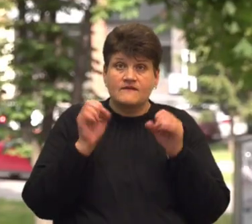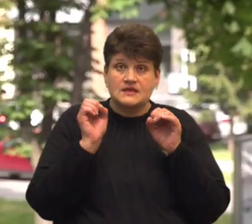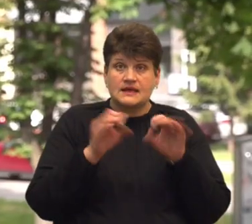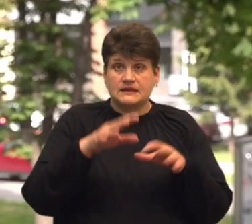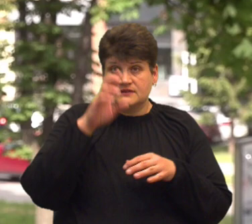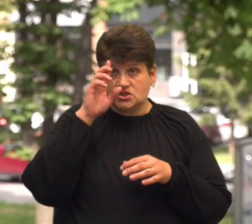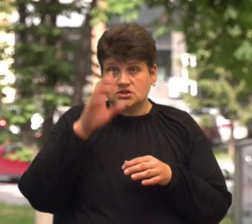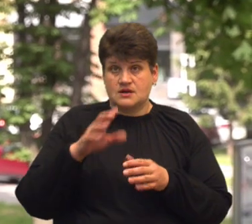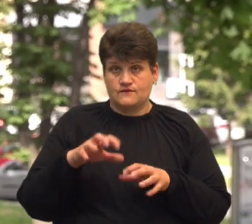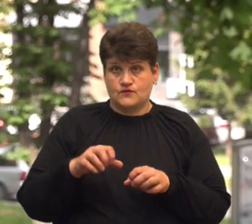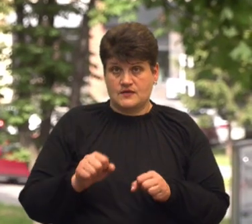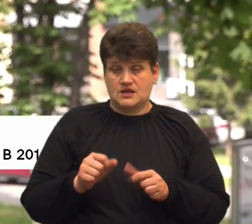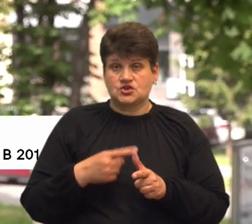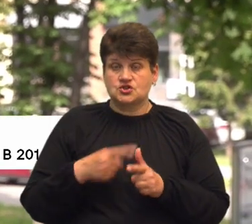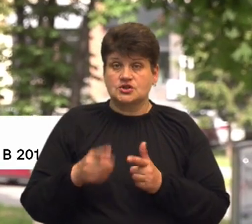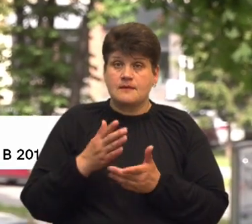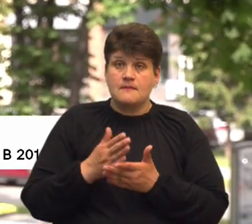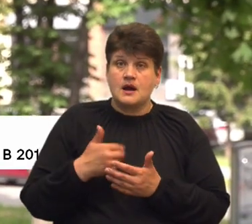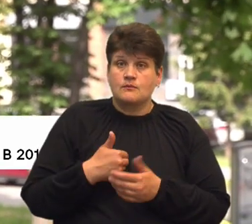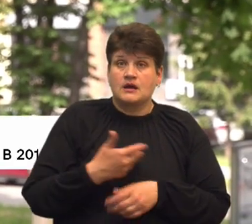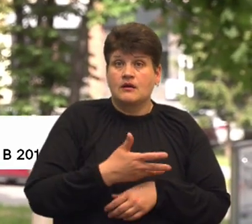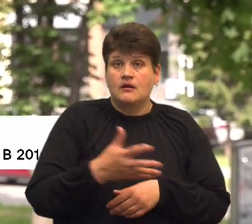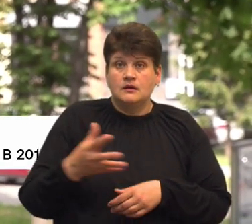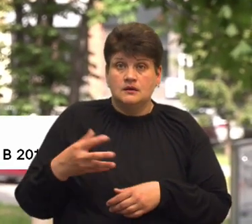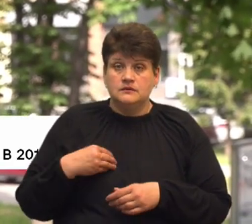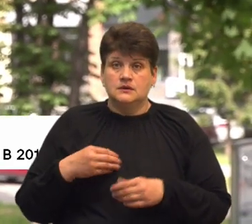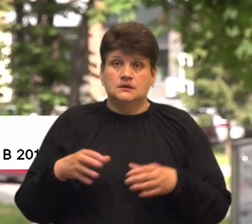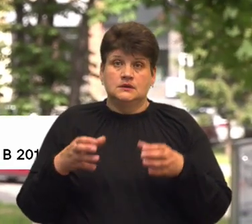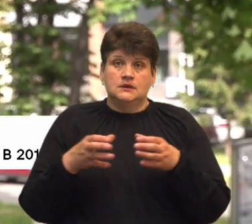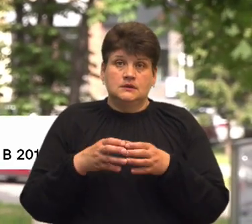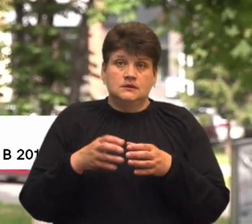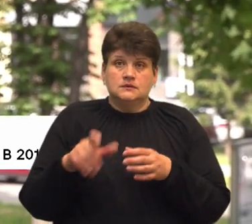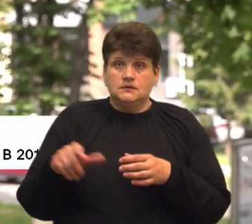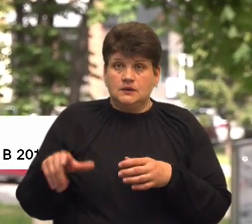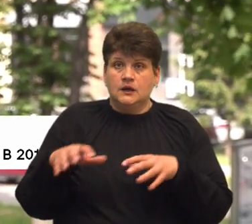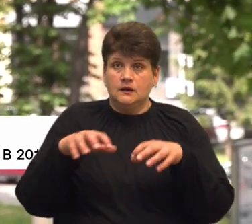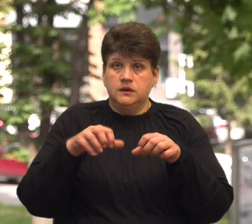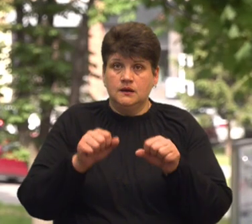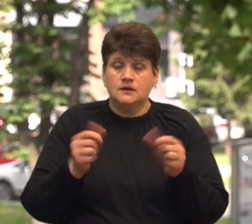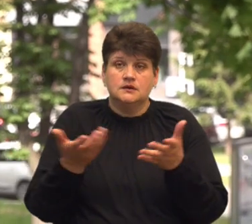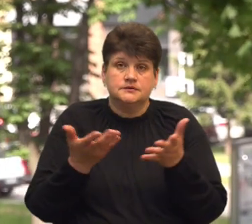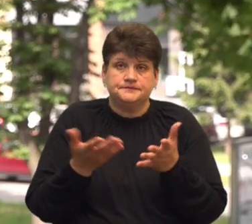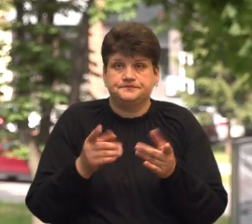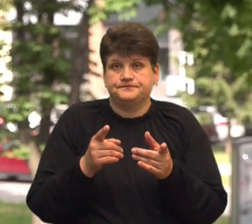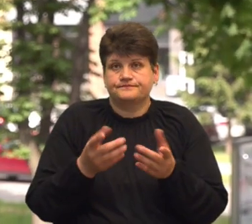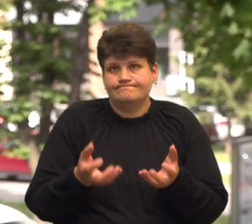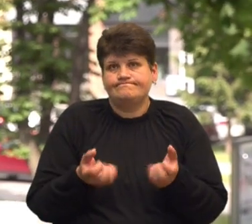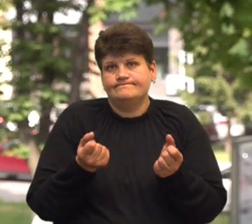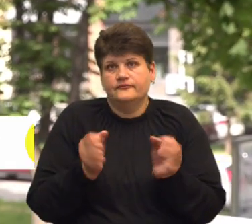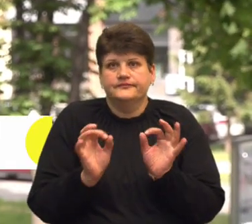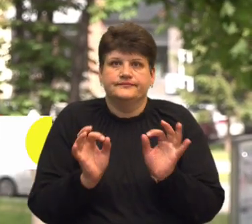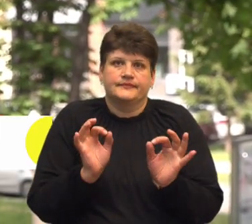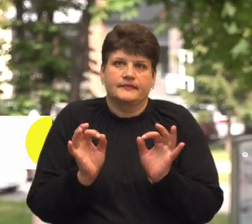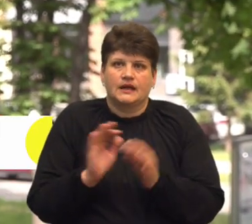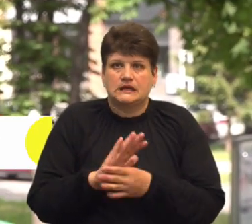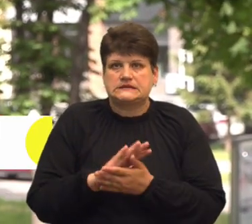Чи маємо ми всі, як громада, чи як влада, якісь інструменти для того, щоб ту трасу підтримувати в якомусь хоча б функціональному